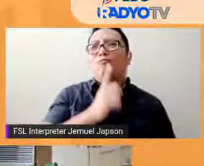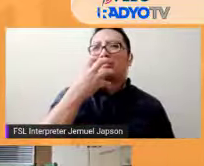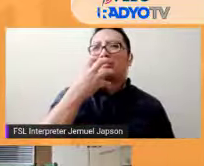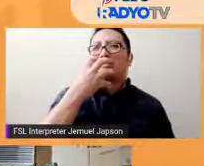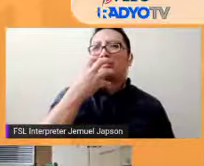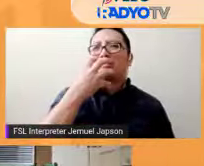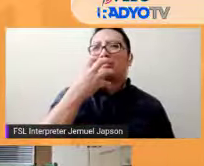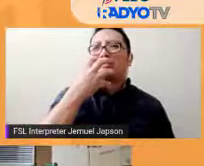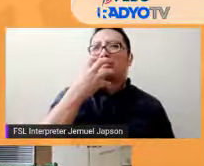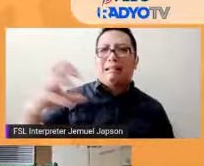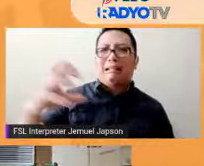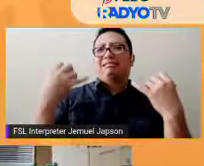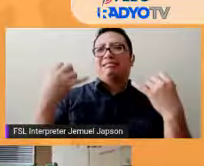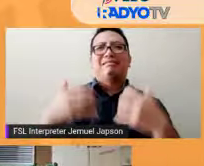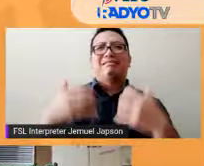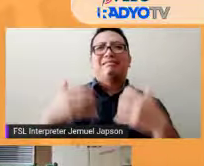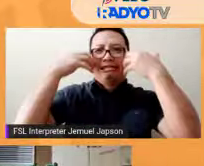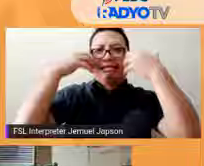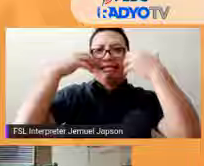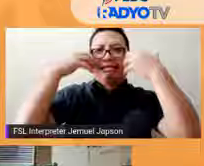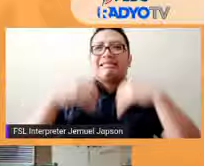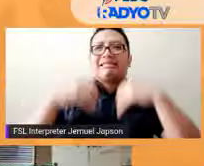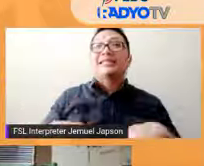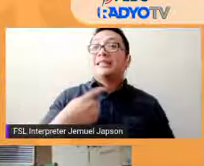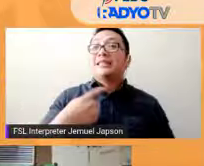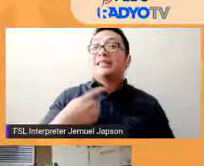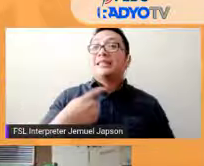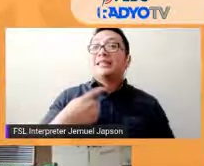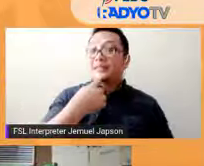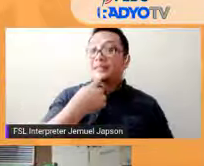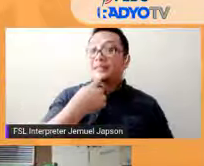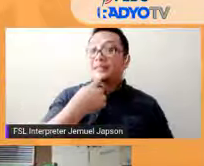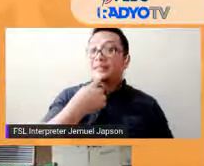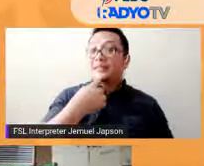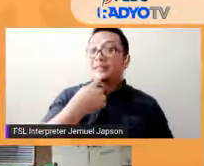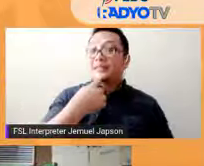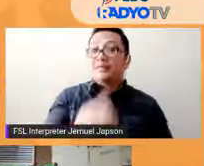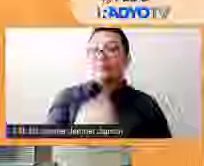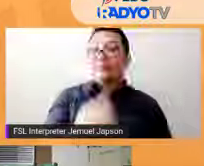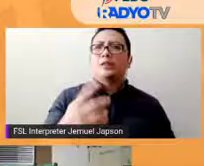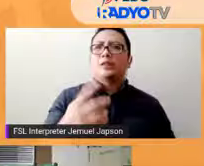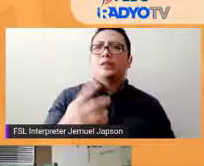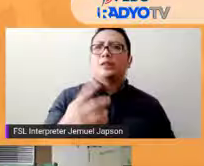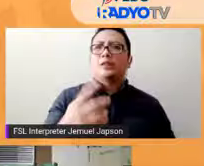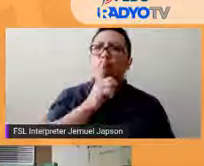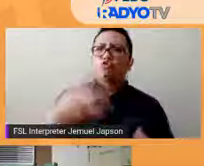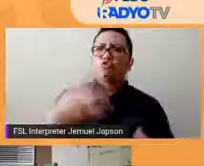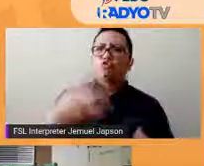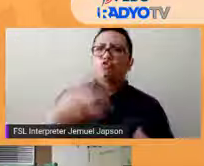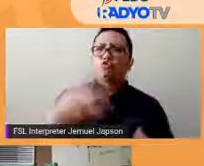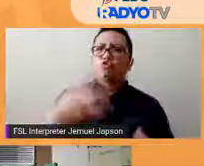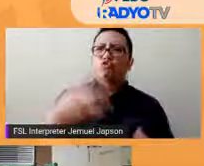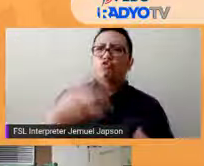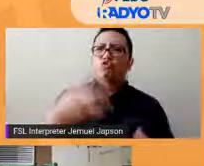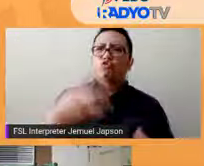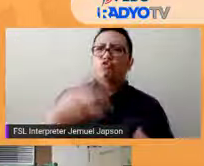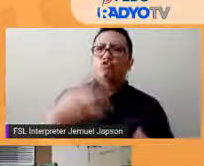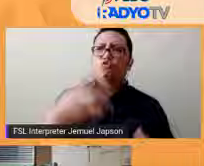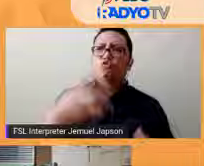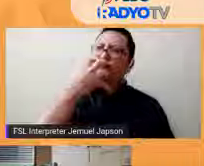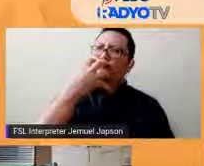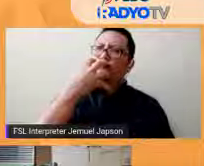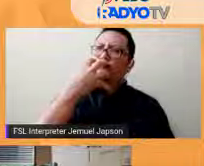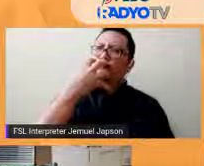Sabi nga natin kanina, mainit pa sa sikat ng araw ang talakayan natin ngayong umaga. Siguro, Brisa, simulan na